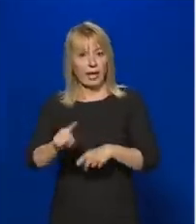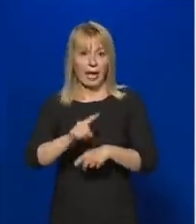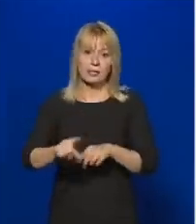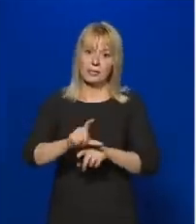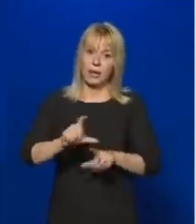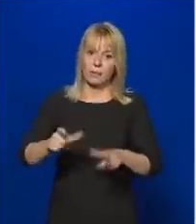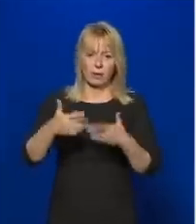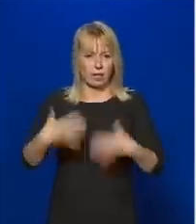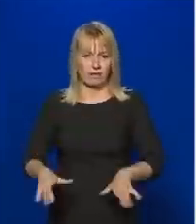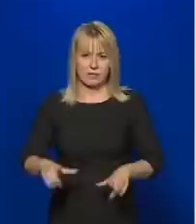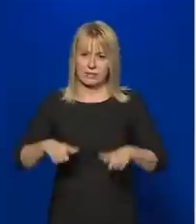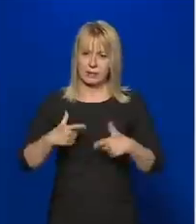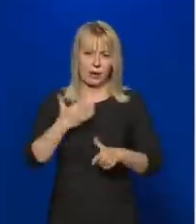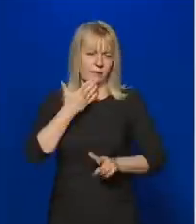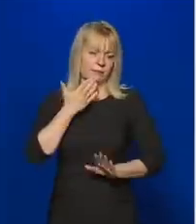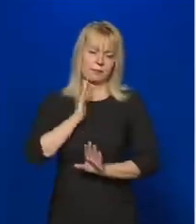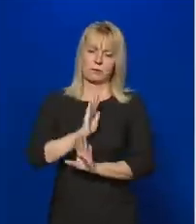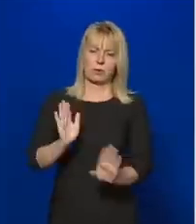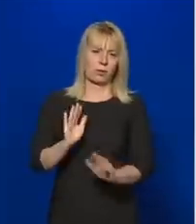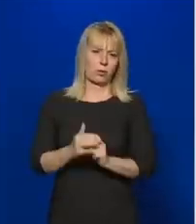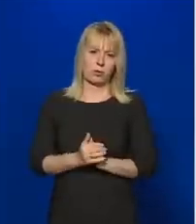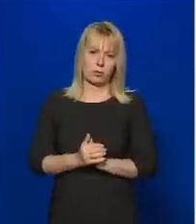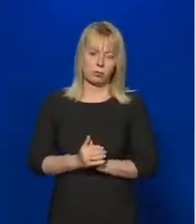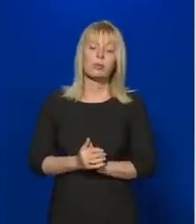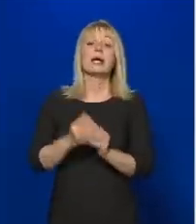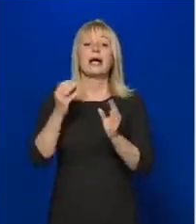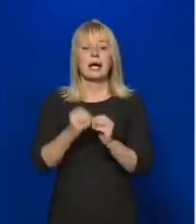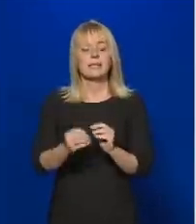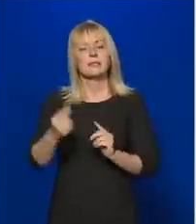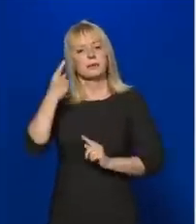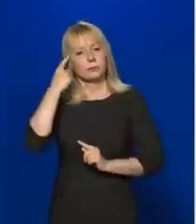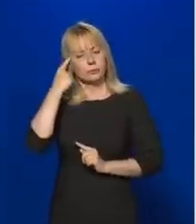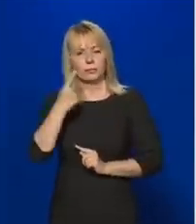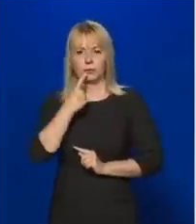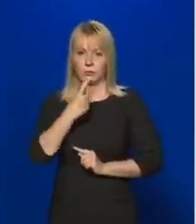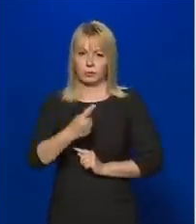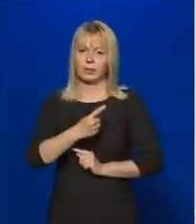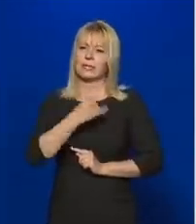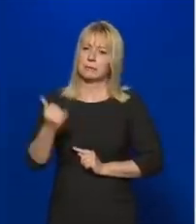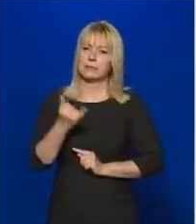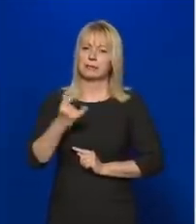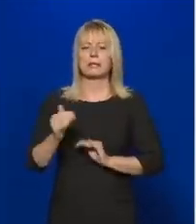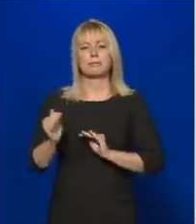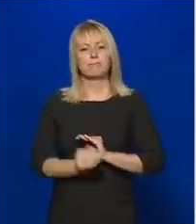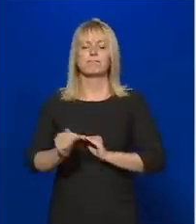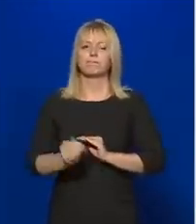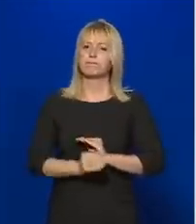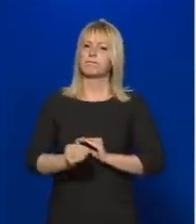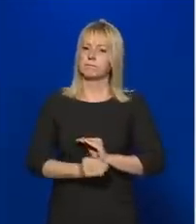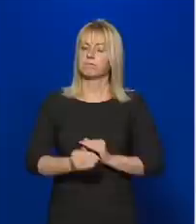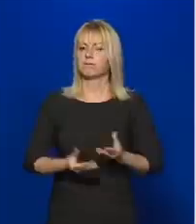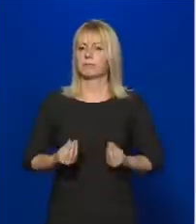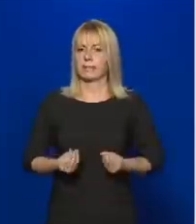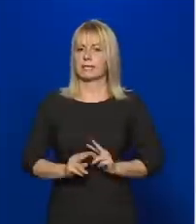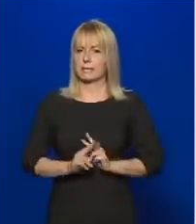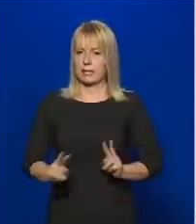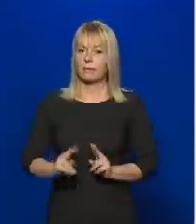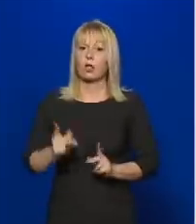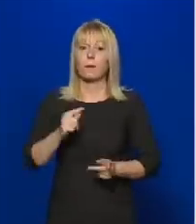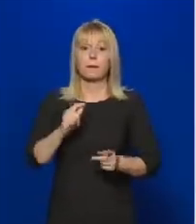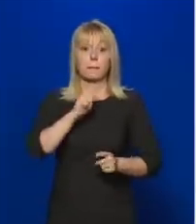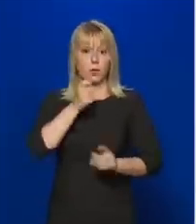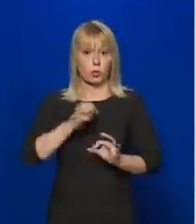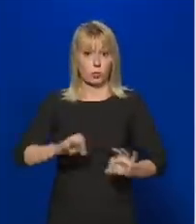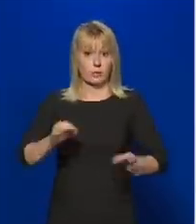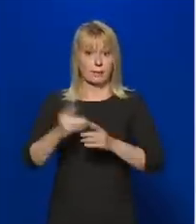veszítse életét. Ezért azt tudom csak mondani, hogy mindent készletezünk, készletezünk, ami Magyarországra beérkezett és